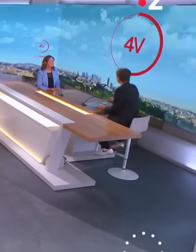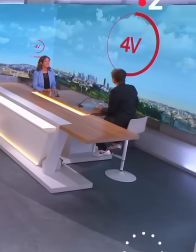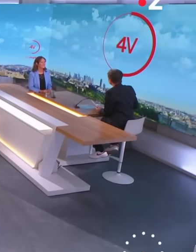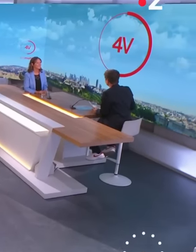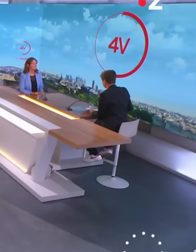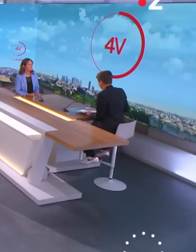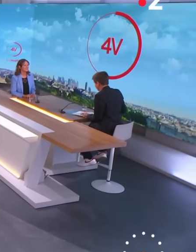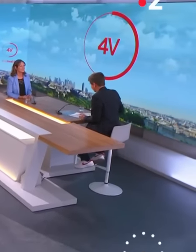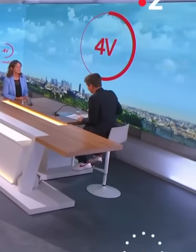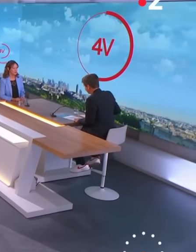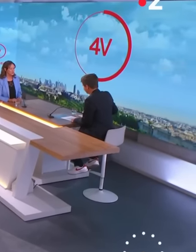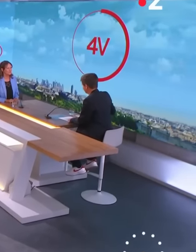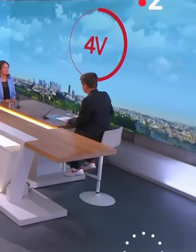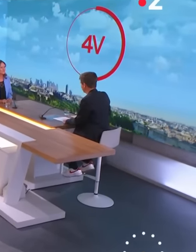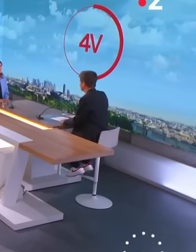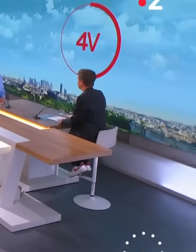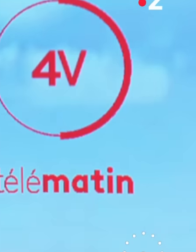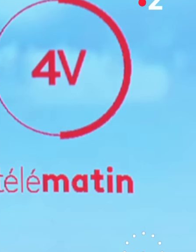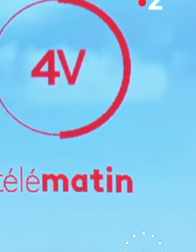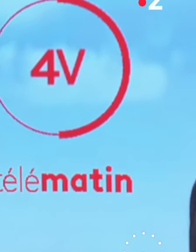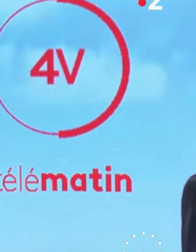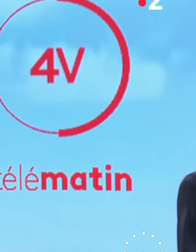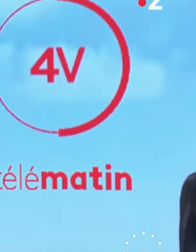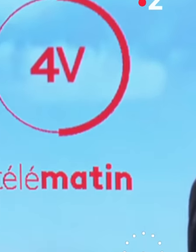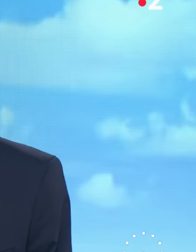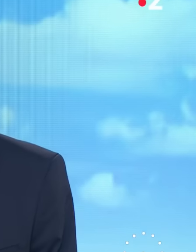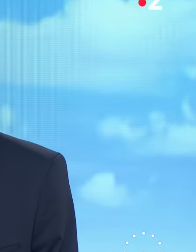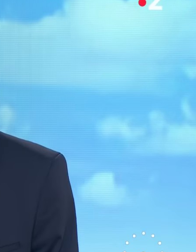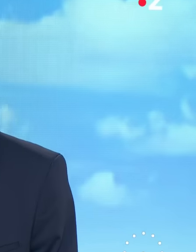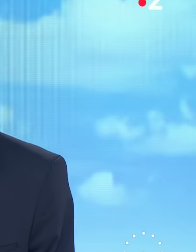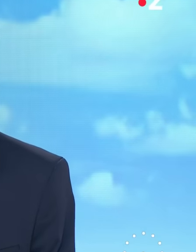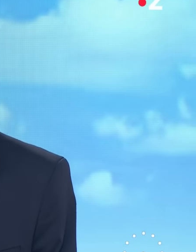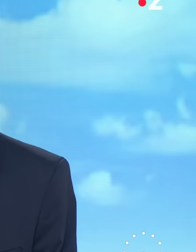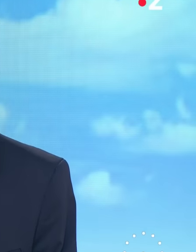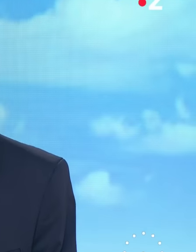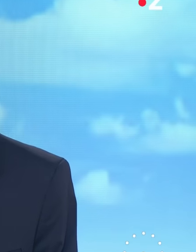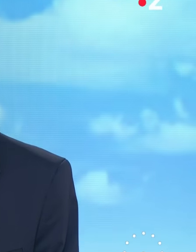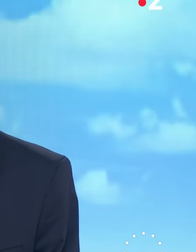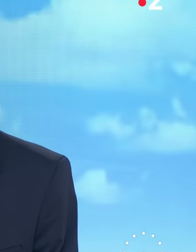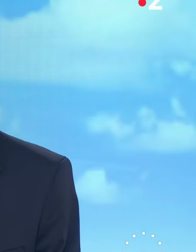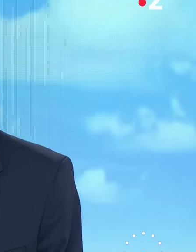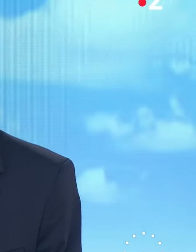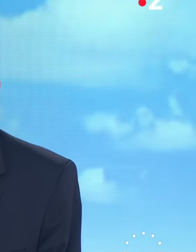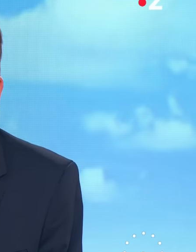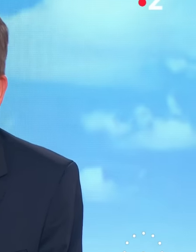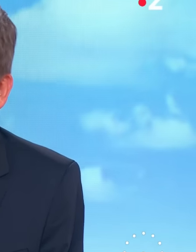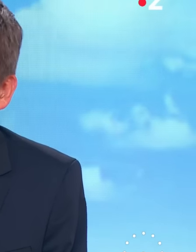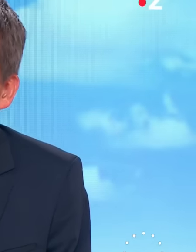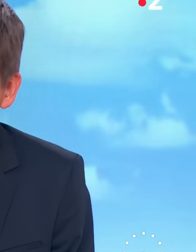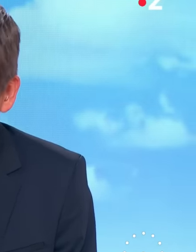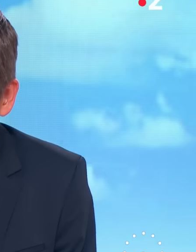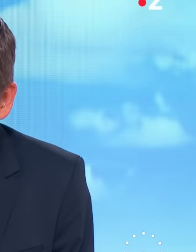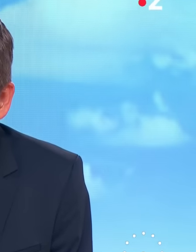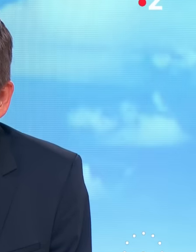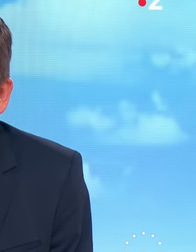Bonjour et bienvenue dans les 4V, c Golan Royale. C'est donc tout à l'heure qu'Emmanuel Macron va mettre en musique son initiative politique d'ampleur, comme il avait dit, en recevant